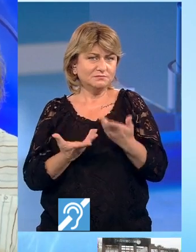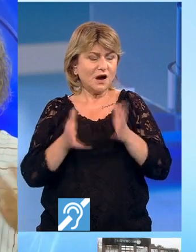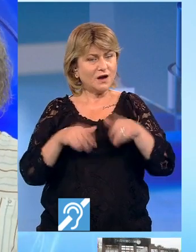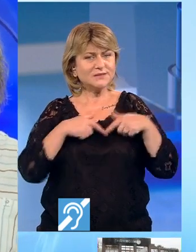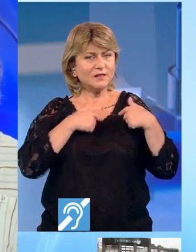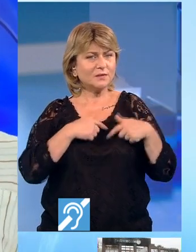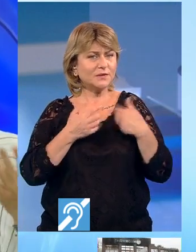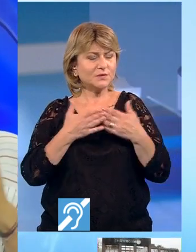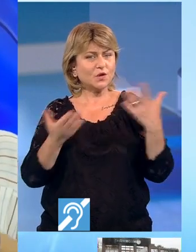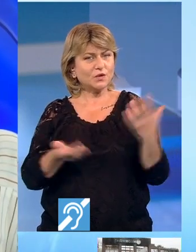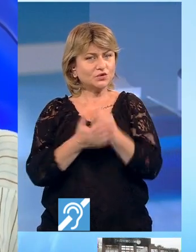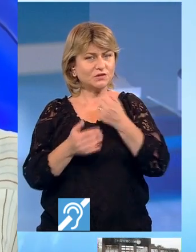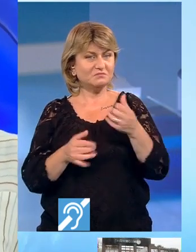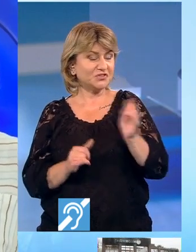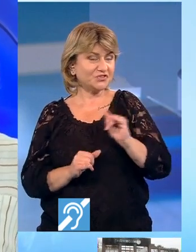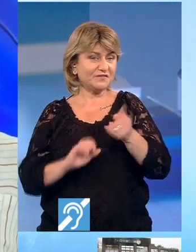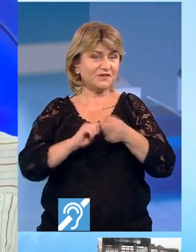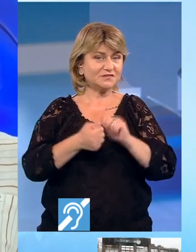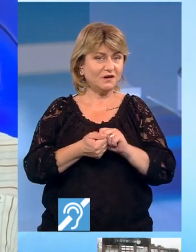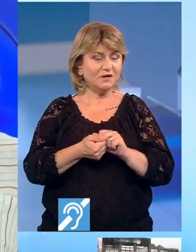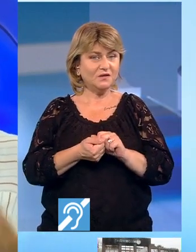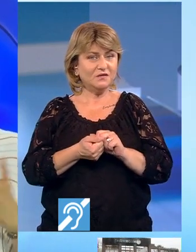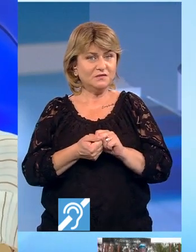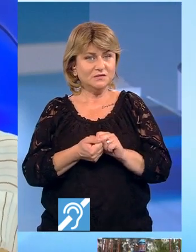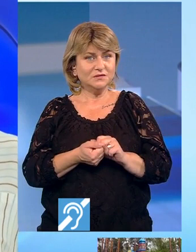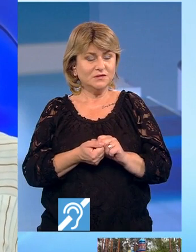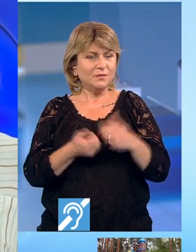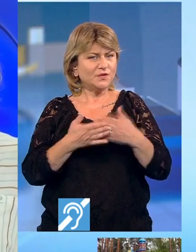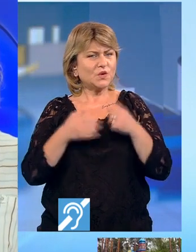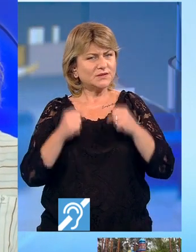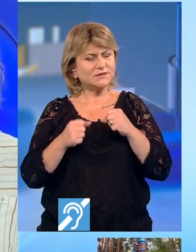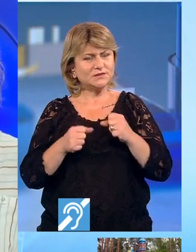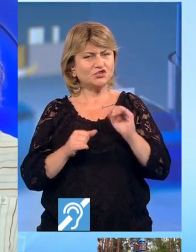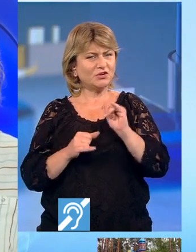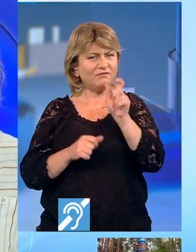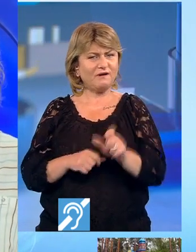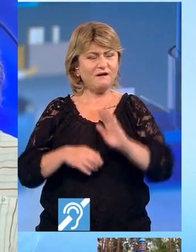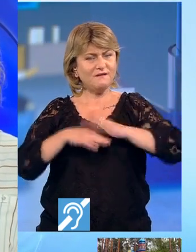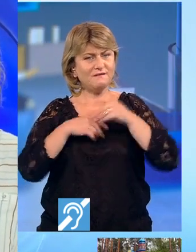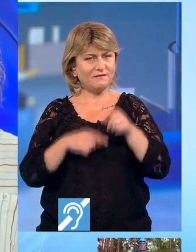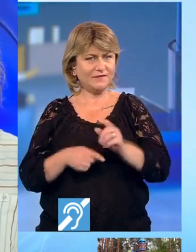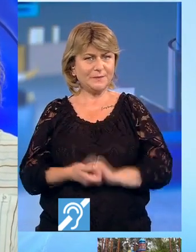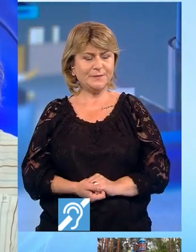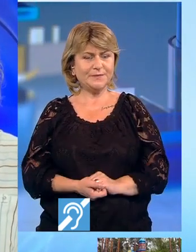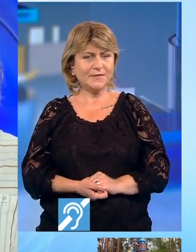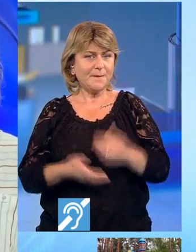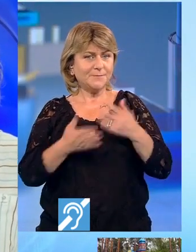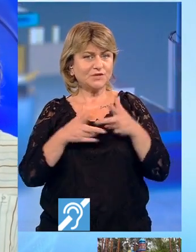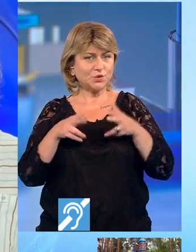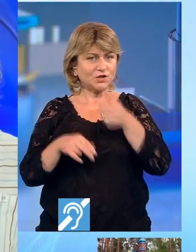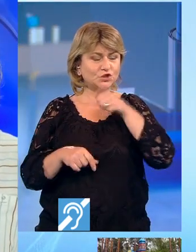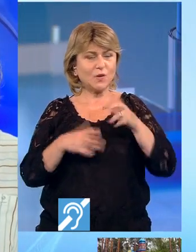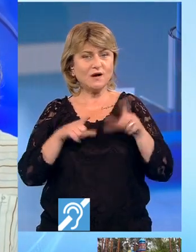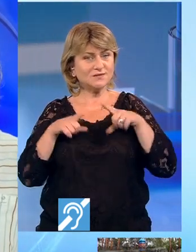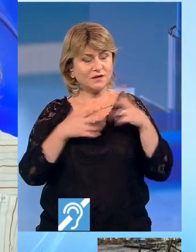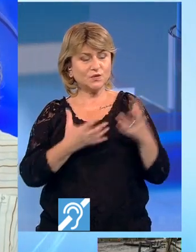sentimentul că fie pentru a cucerii pe cineva, fie pentru a ține pe cineva lângă ei, trebuie să facă niște eforturi cam mari. Pentru raci, ziua